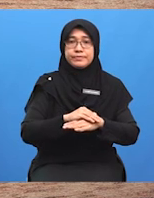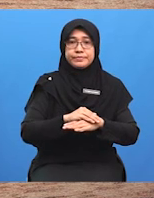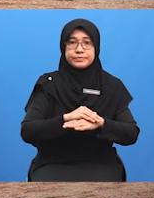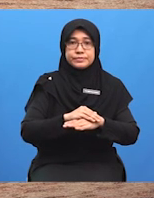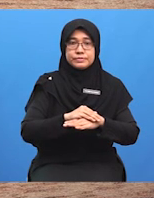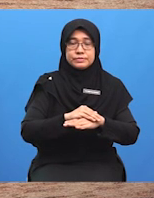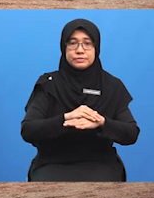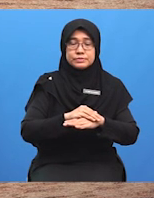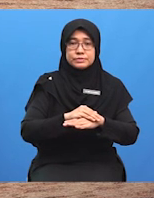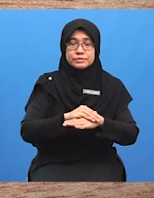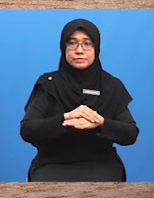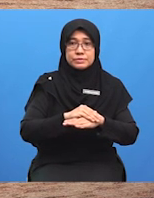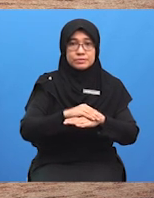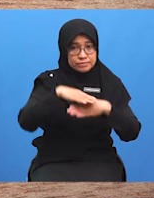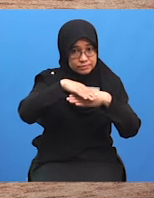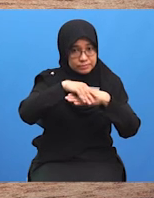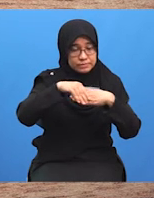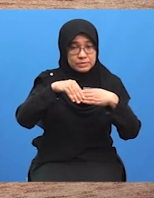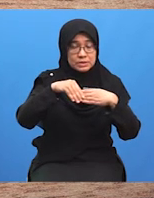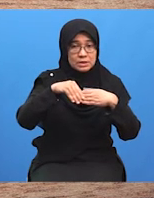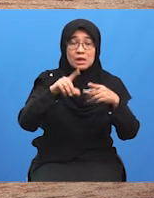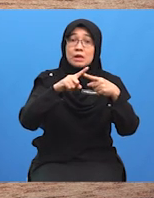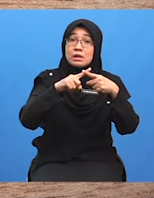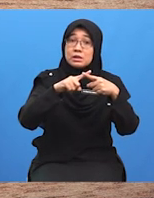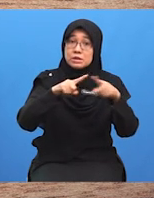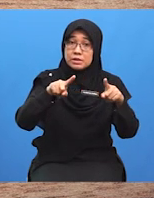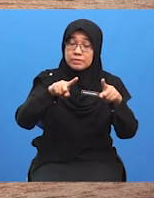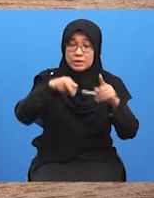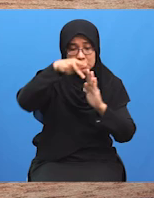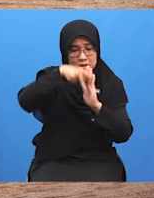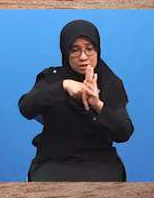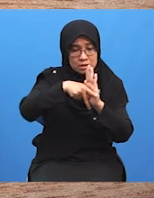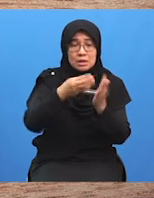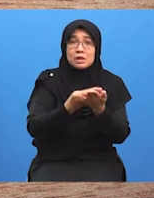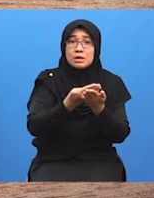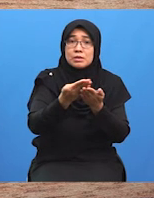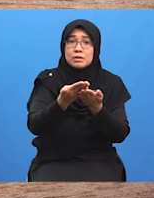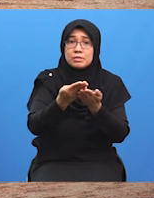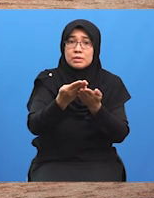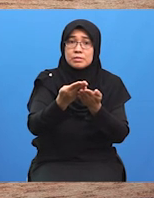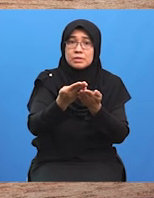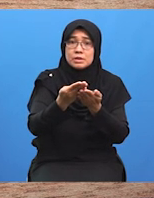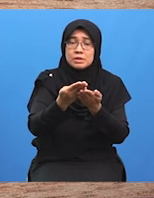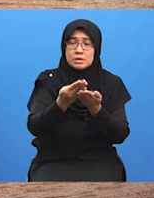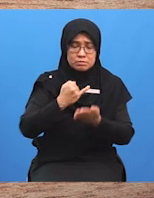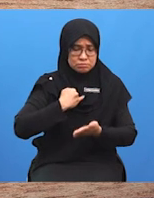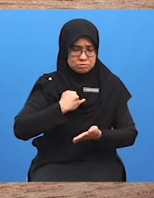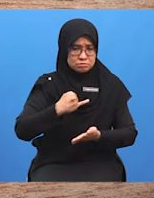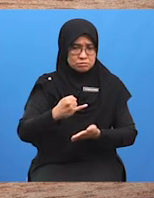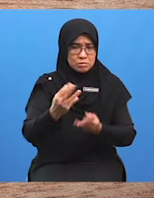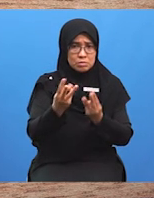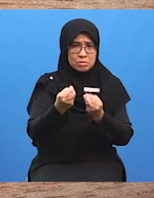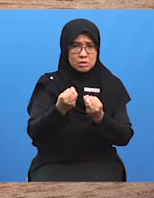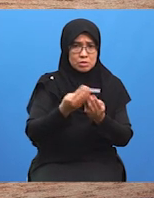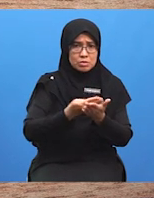RM55,000 Walau bagaimanapun Pembeli memilih